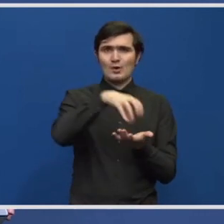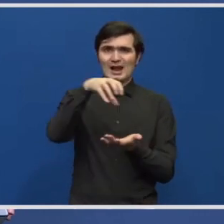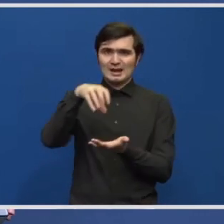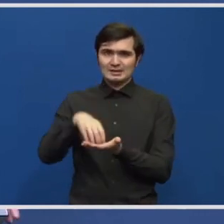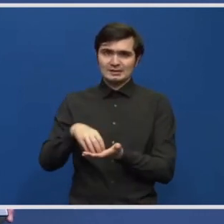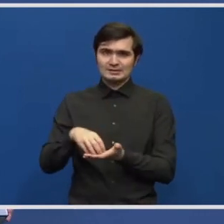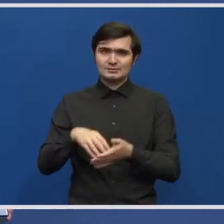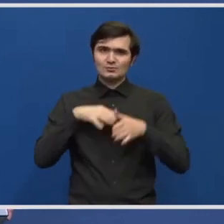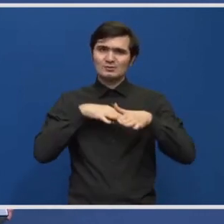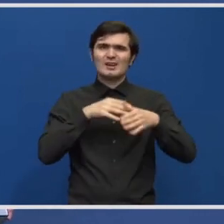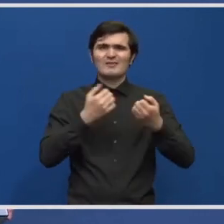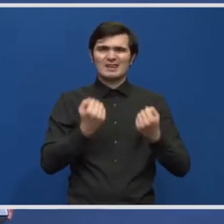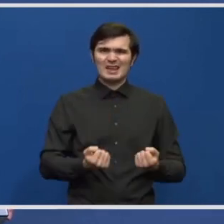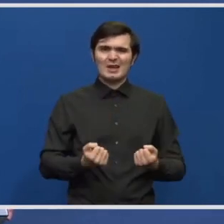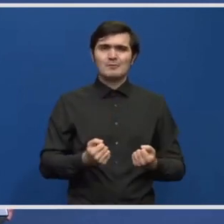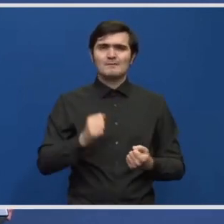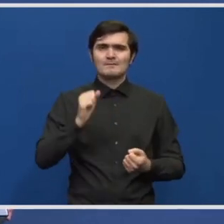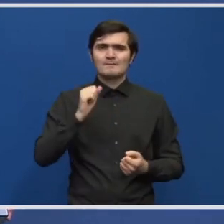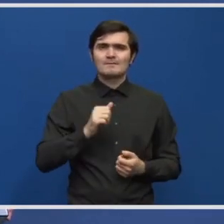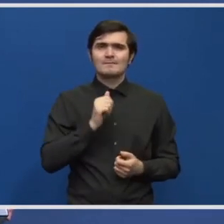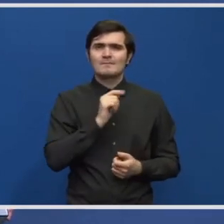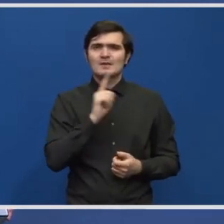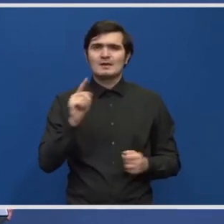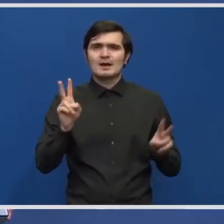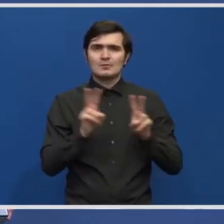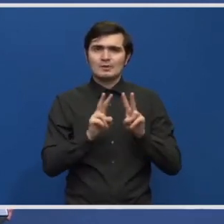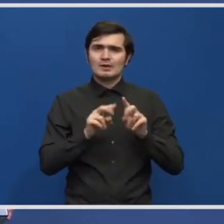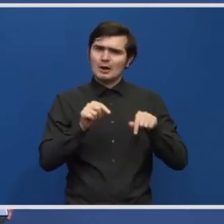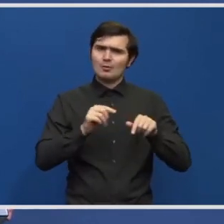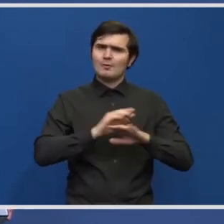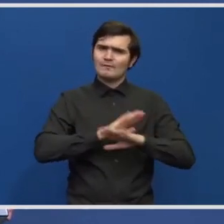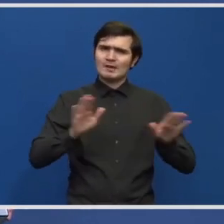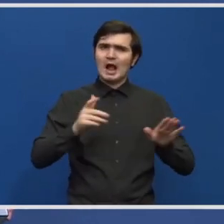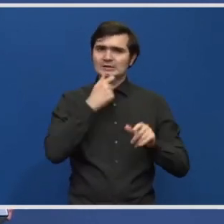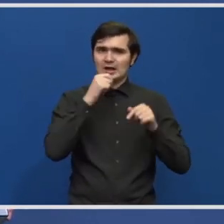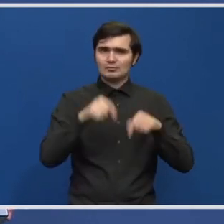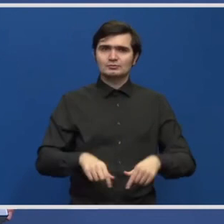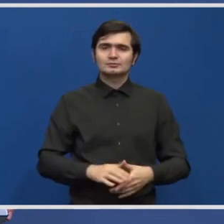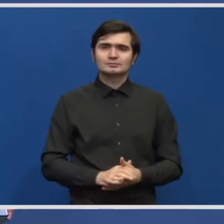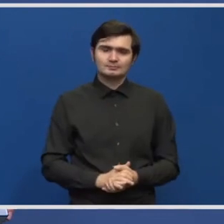oribil în fiecare weekend sau perioadă aglomerată, gata anul acesta.